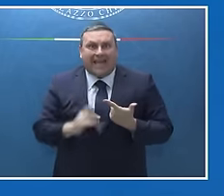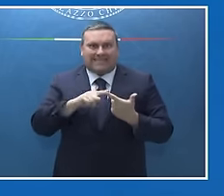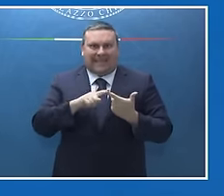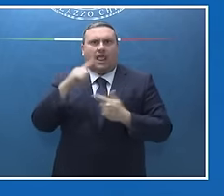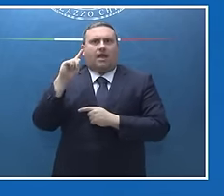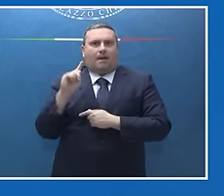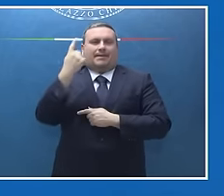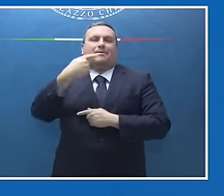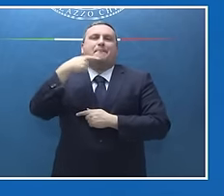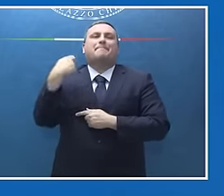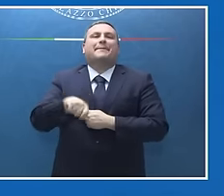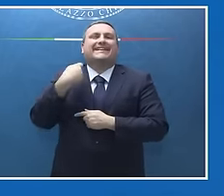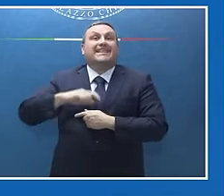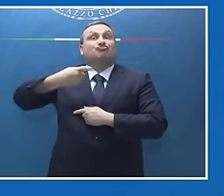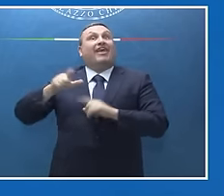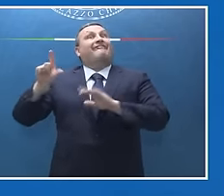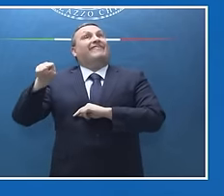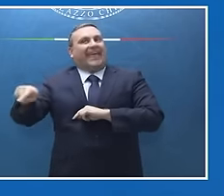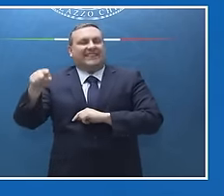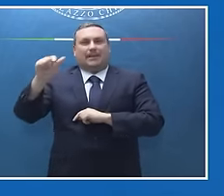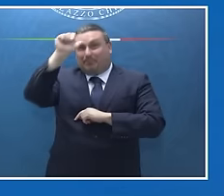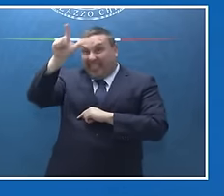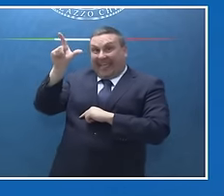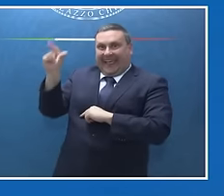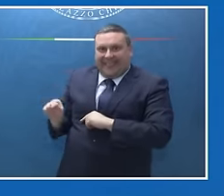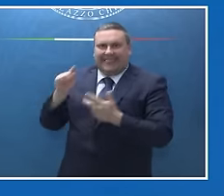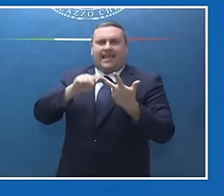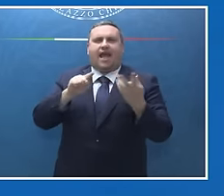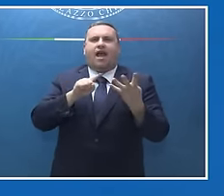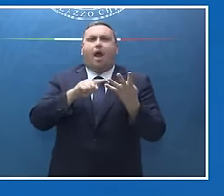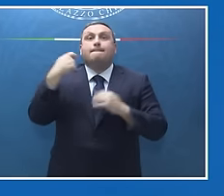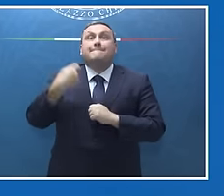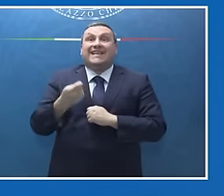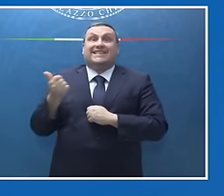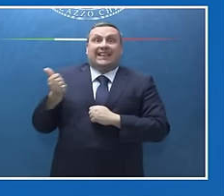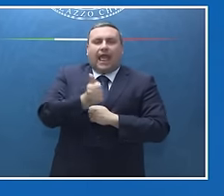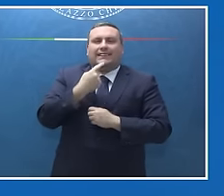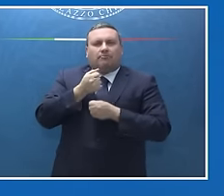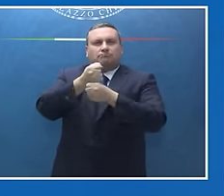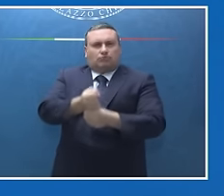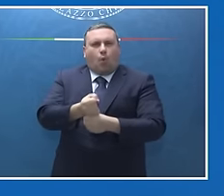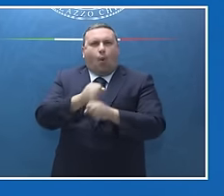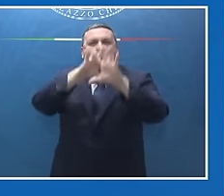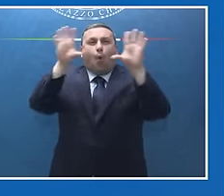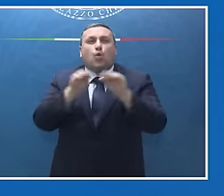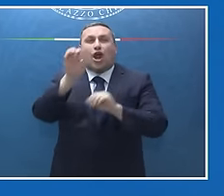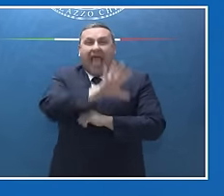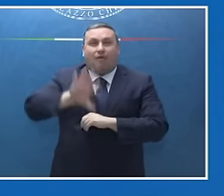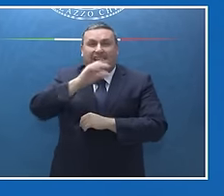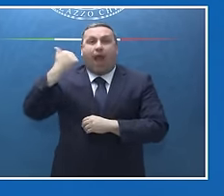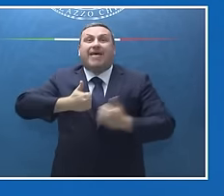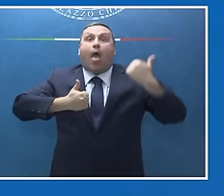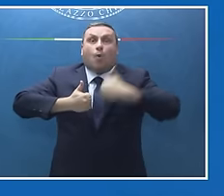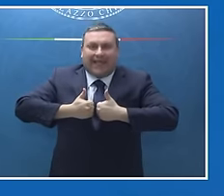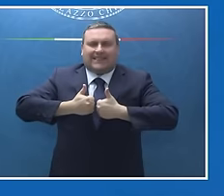è anche Presidente di turno del G20, dell'India, il Presidente di turno dell'Unione Africana, quindi la Mauritania, diverse